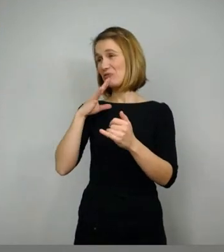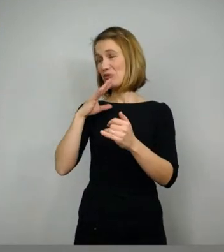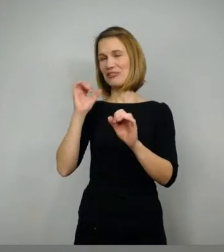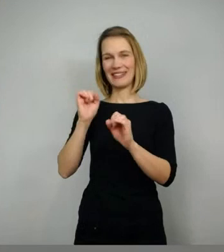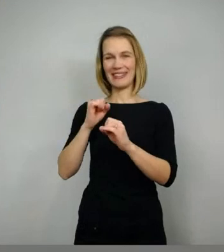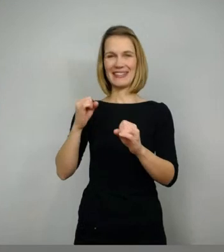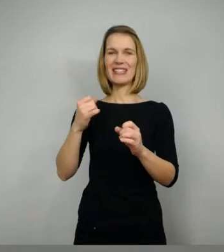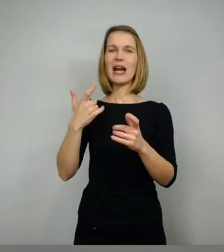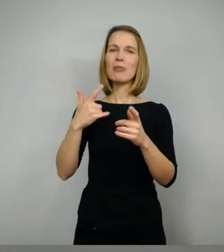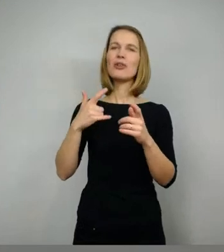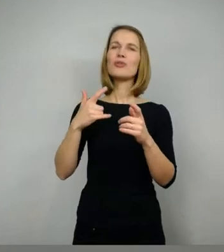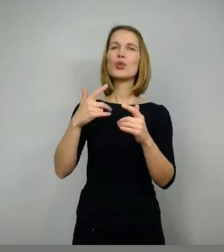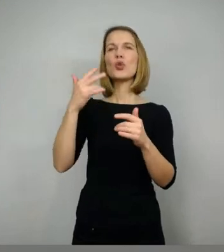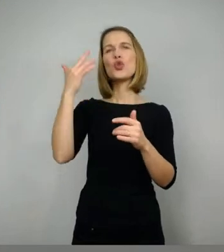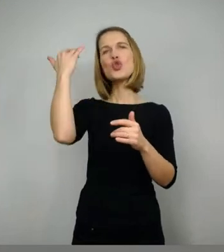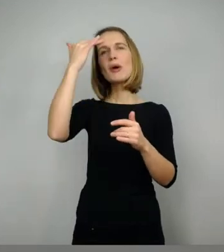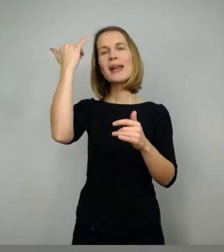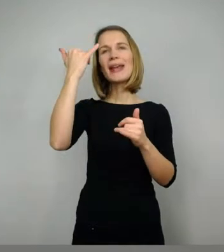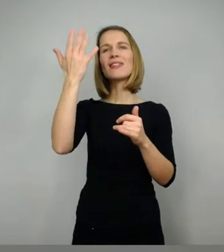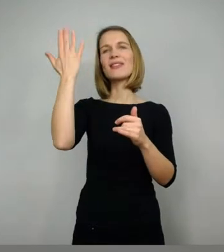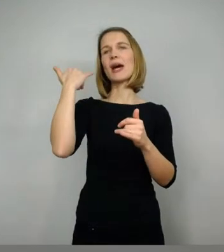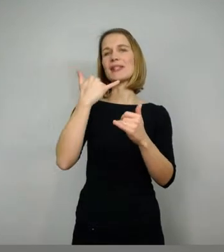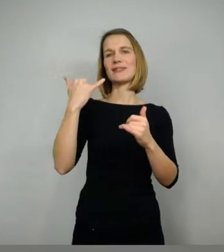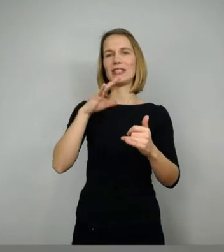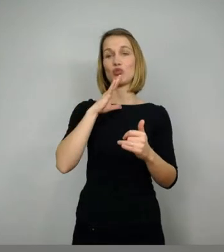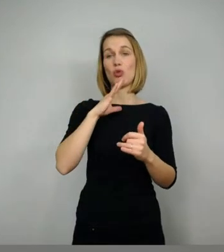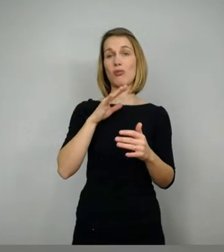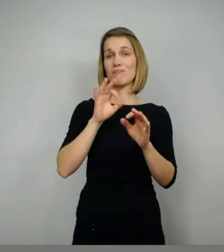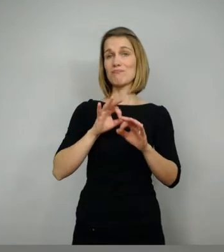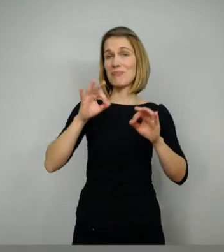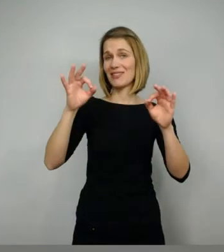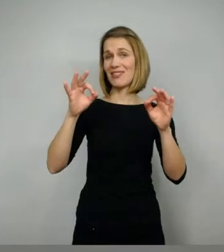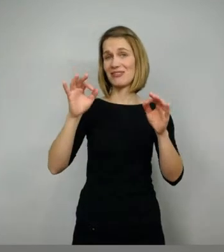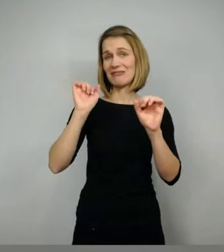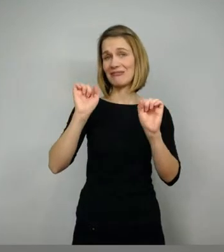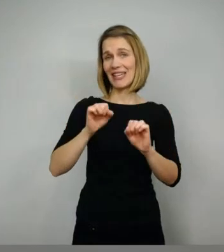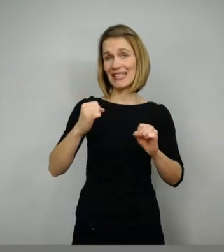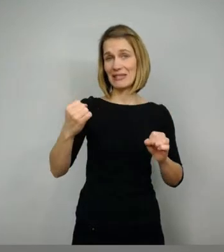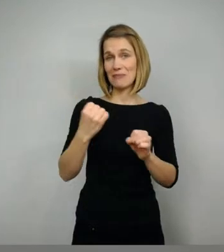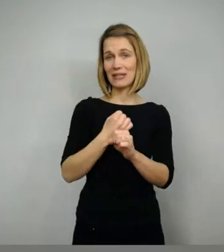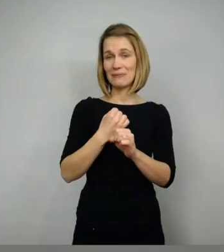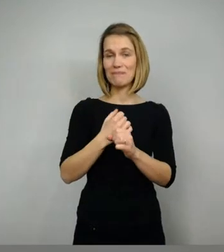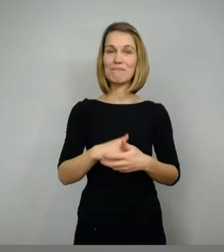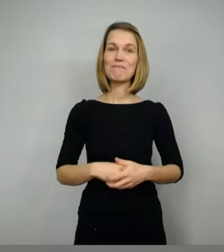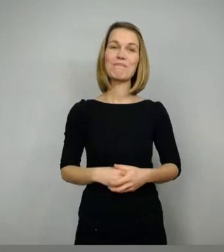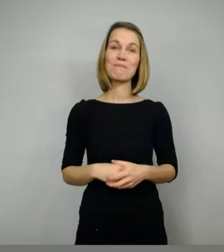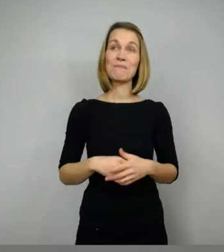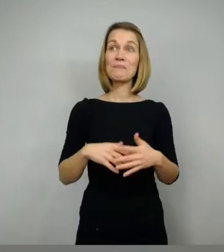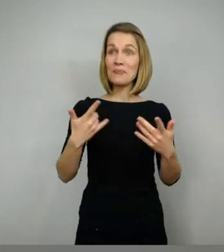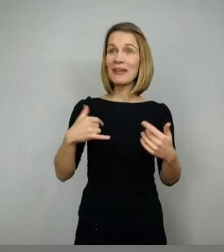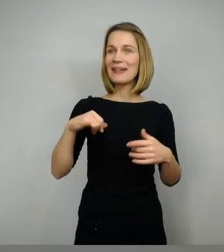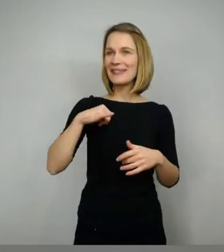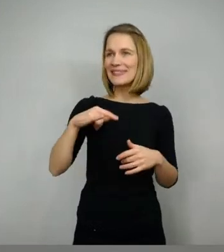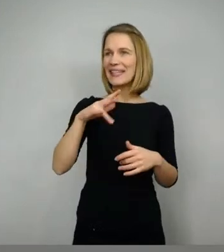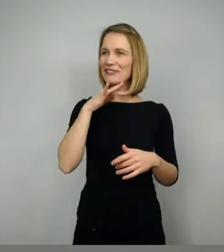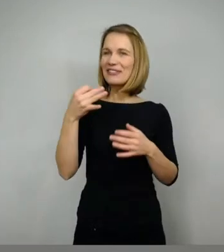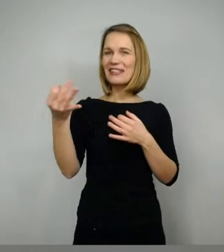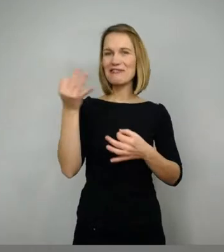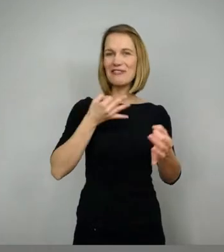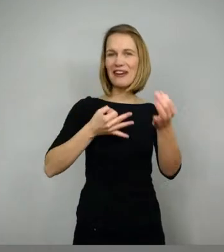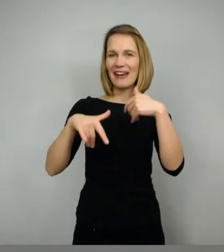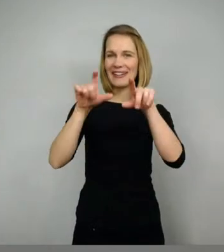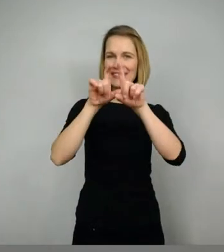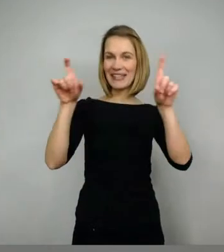Rekonstruktion, oder besser haben wir es bisher nicht. Sagen wir mal so. Okay, ich sehe, es gibt ganz schön viele Fragen zu dem Thema. Ähm, mal schauen,